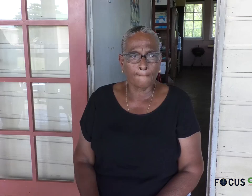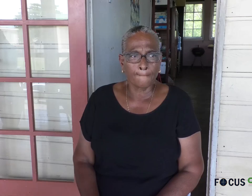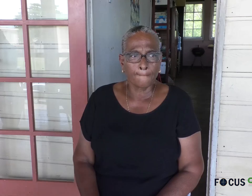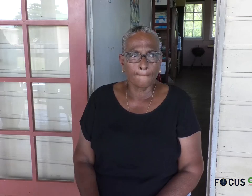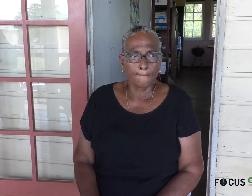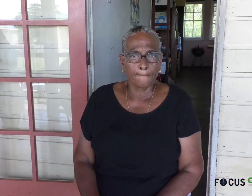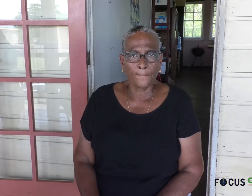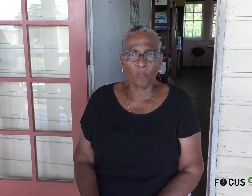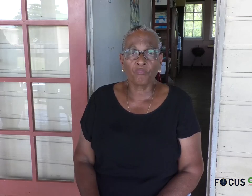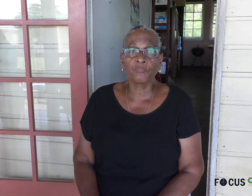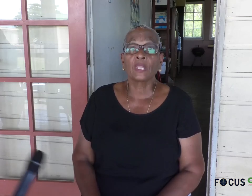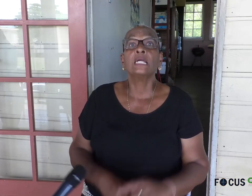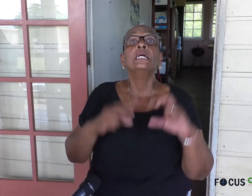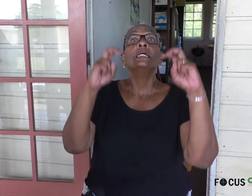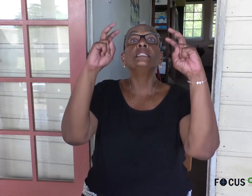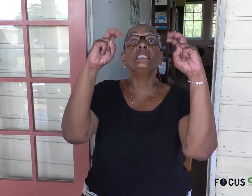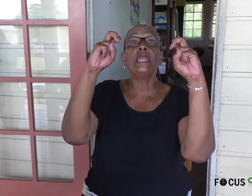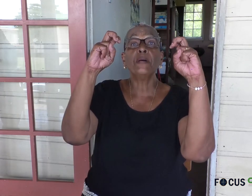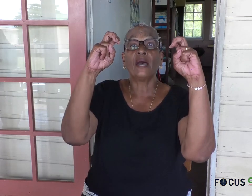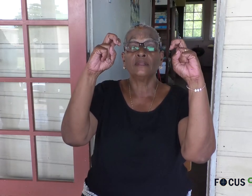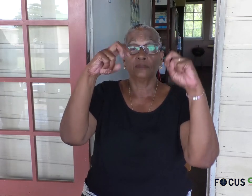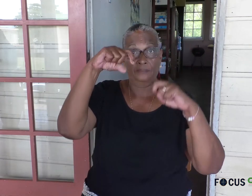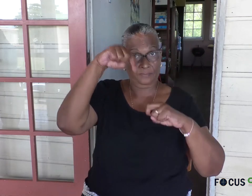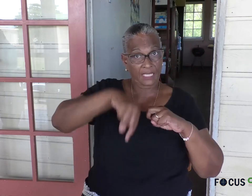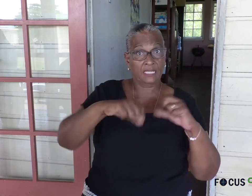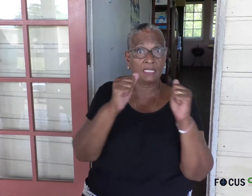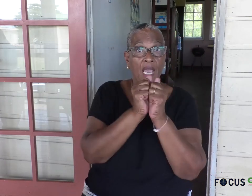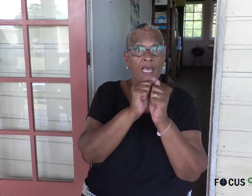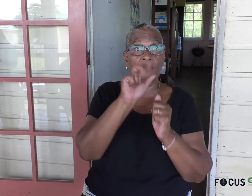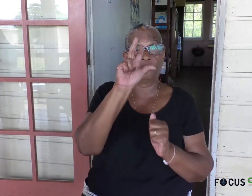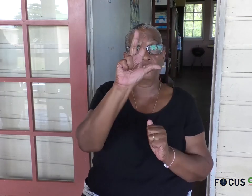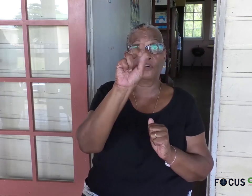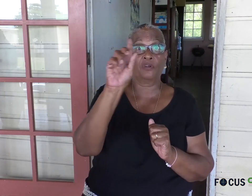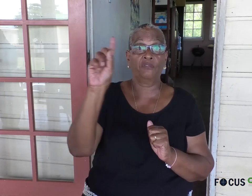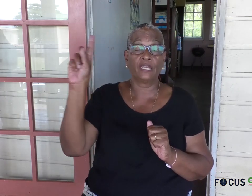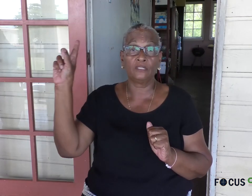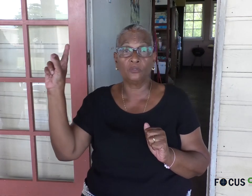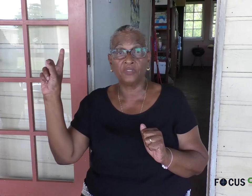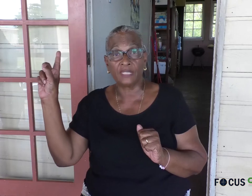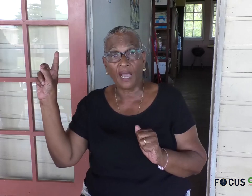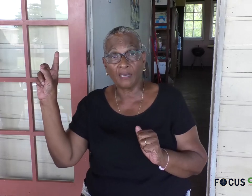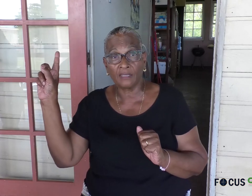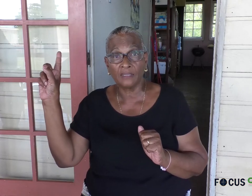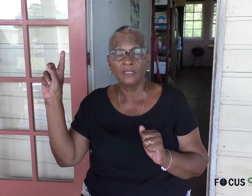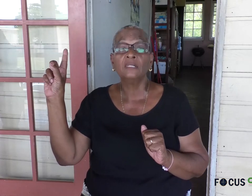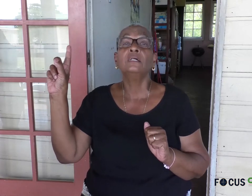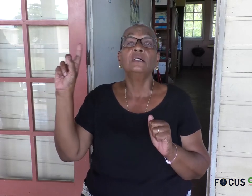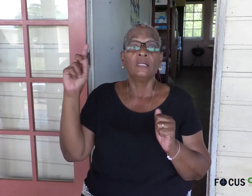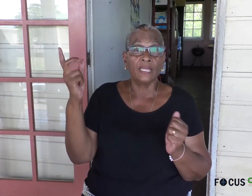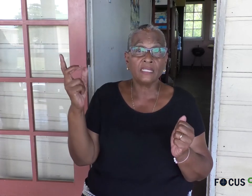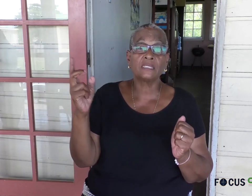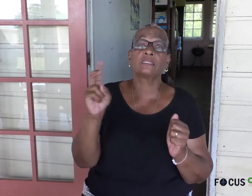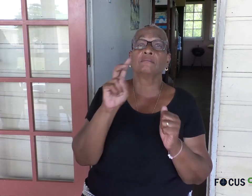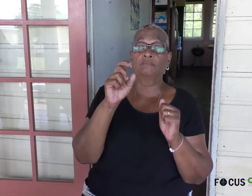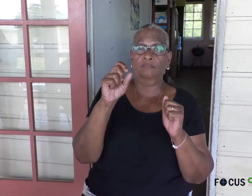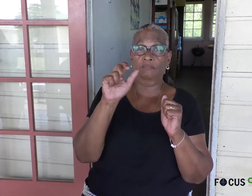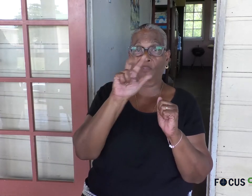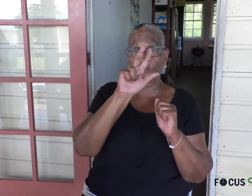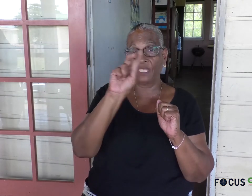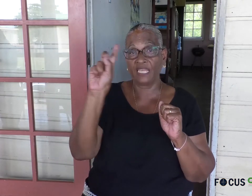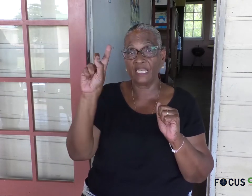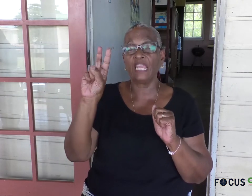Wat is het thema dit jaar? Het thema dit jaar voor Wereldovendag. Is